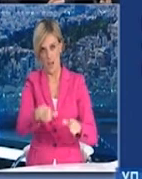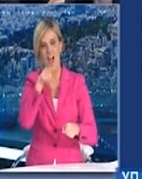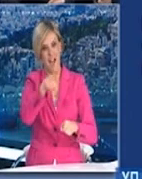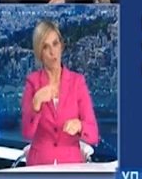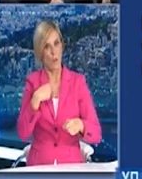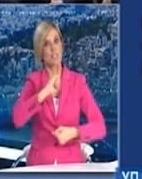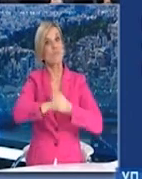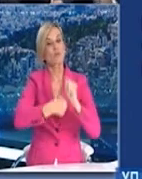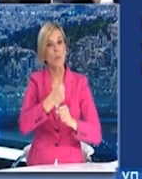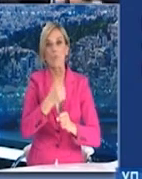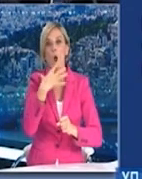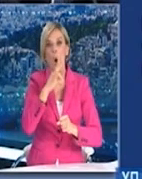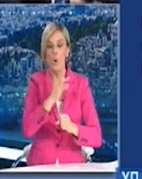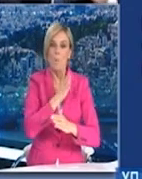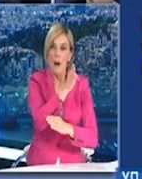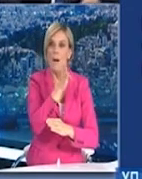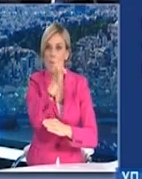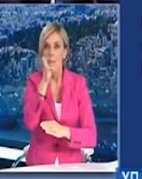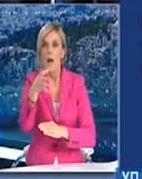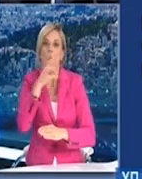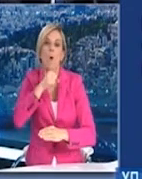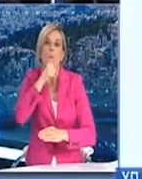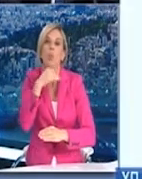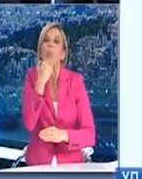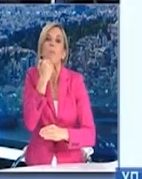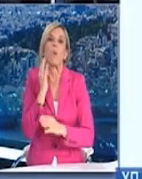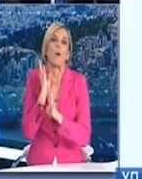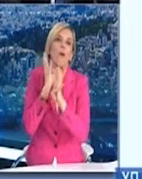κατηγορία όπου ο εμβολιάστης μας θα γίνει στους 20 ευγυρίας. Παρακάτω.